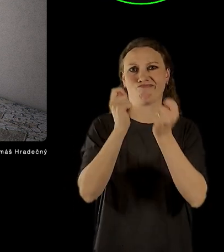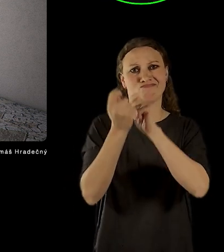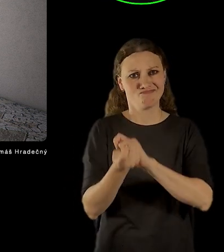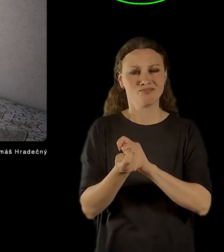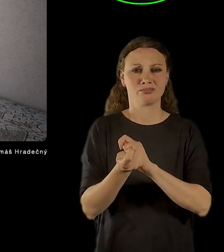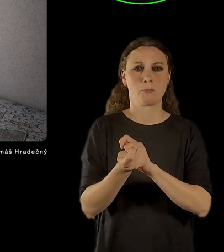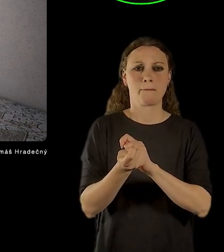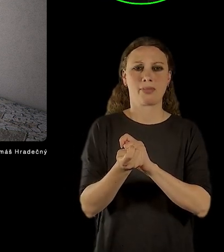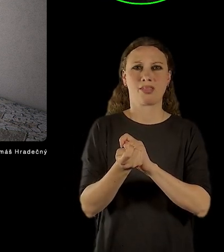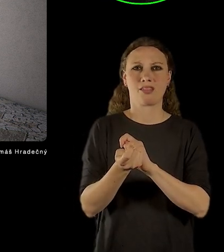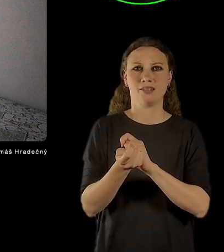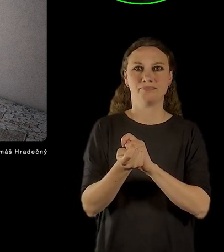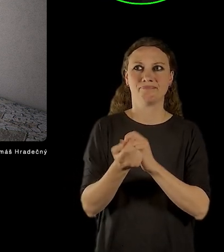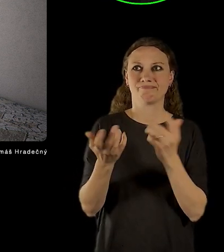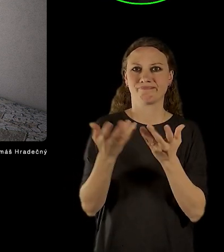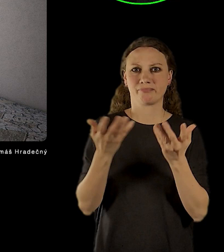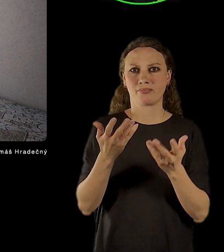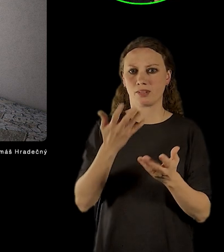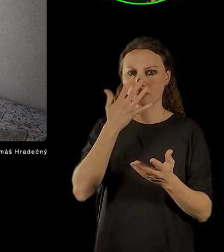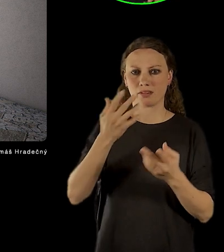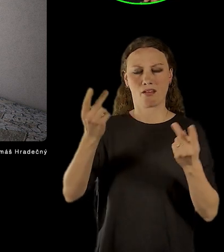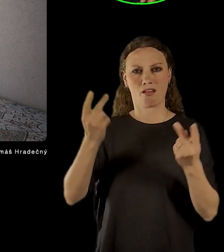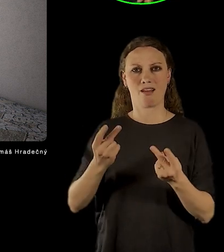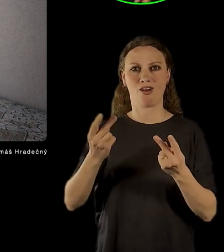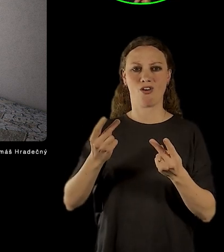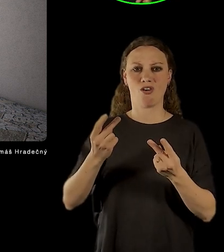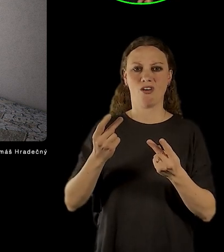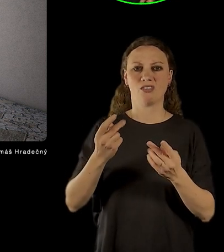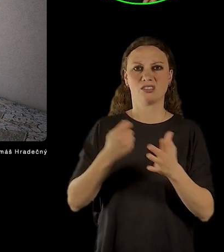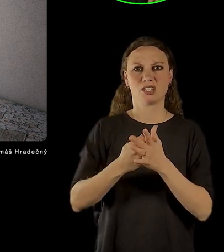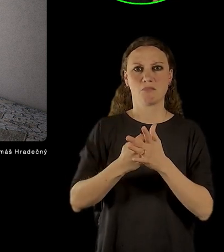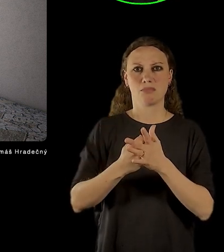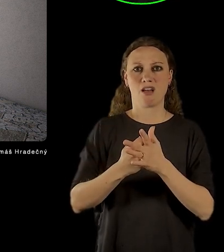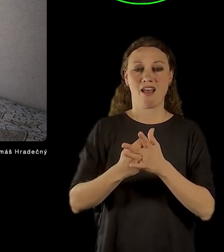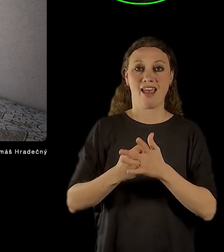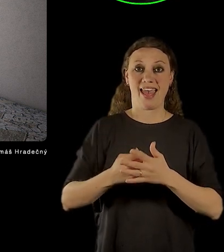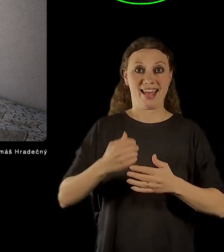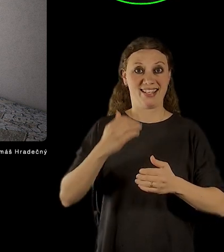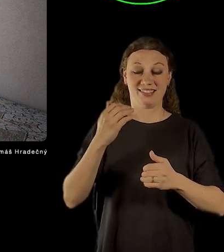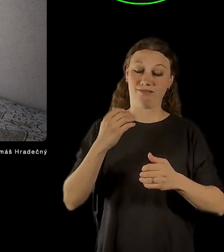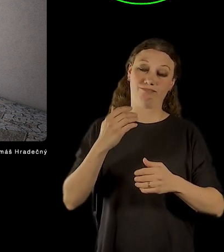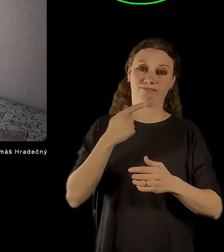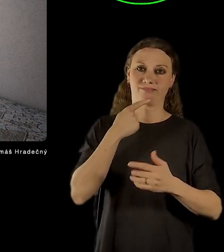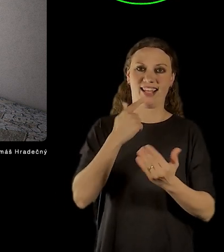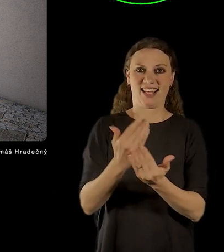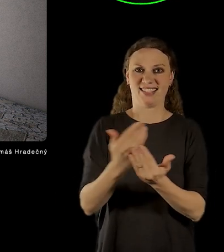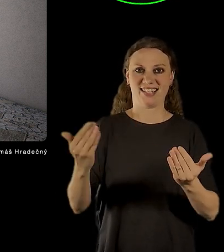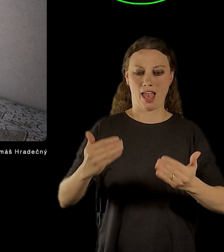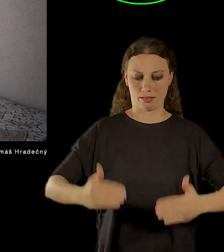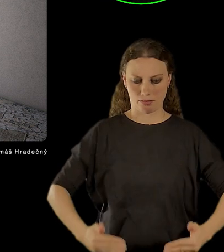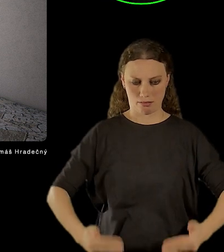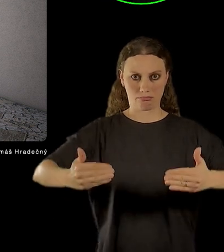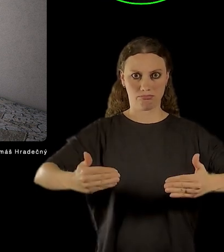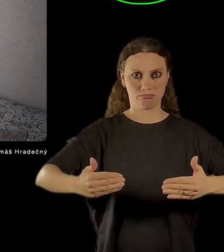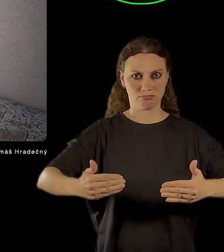kdy jí dominoval mohutný, zděný parapet a výsledkem byla průchozí šířka